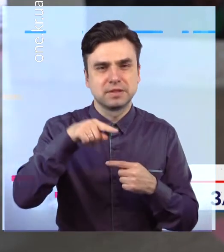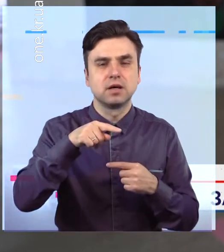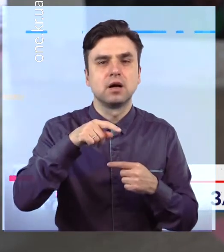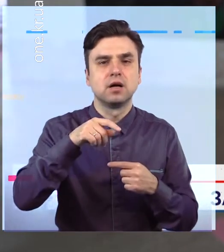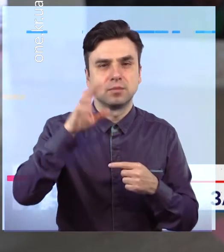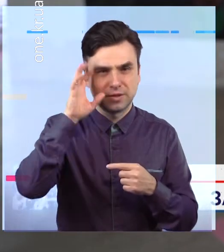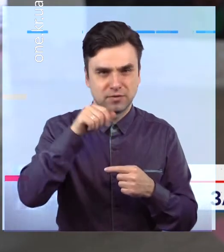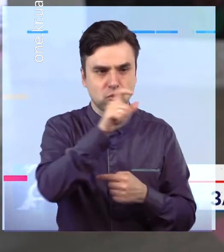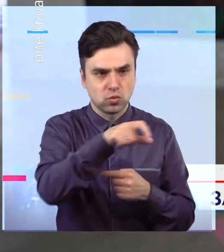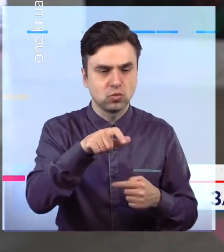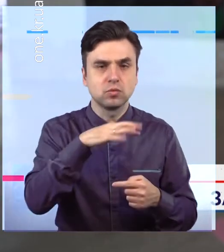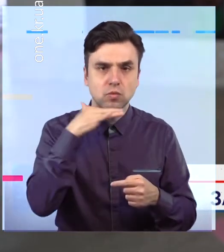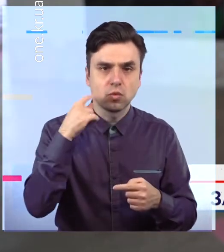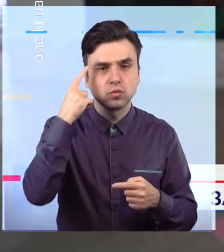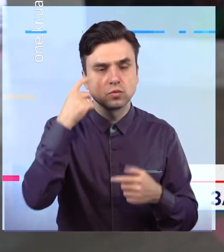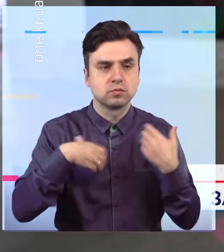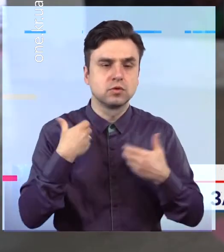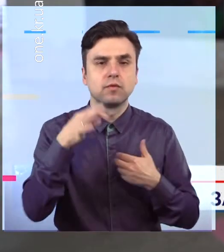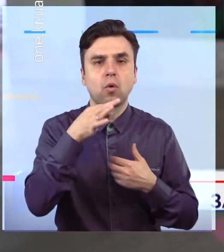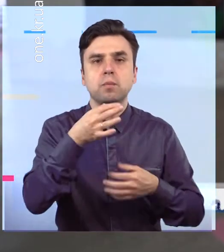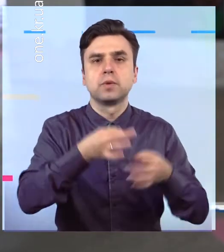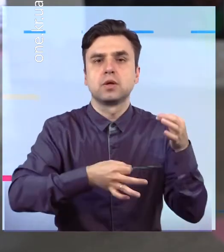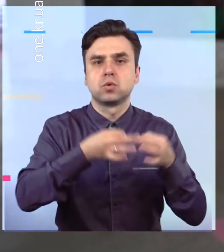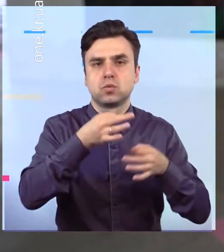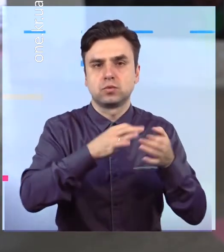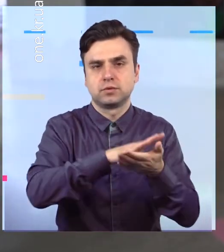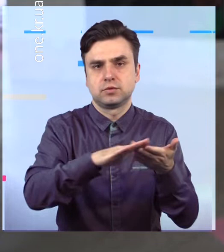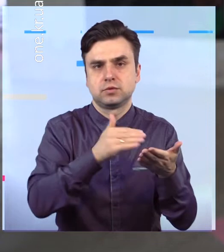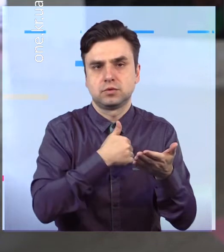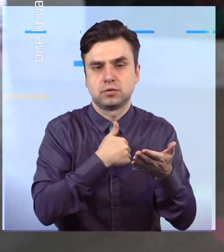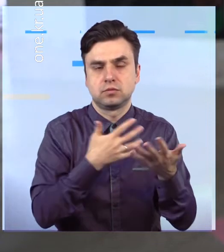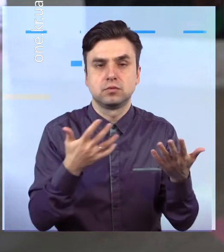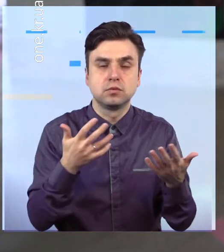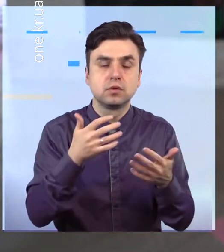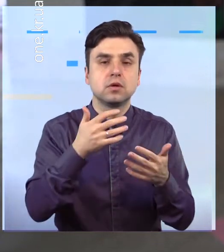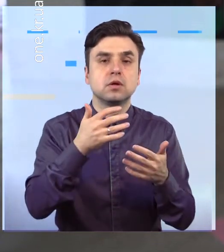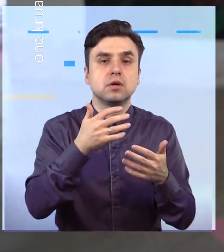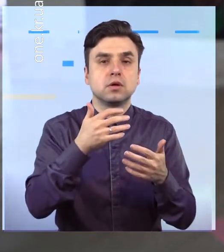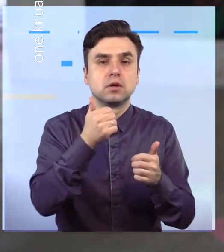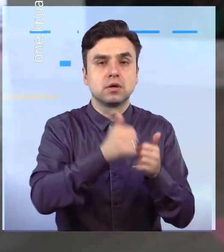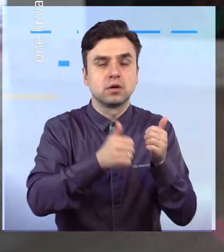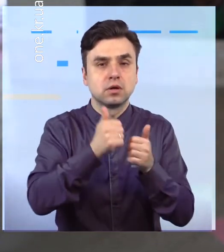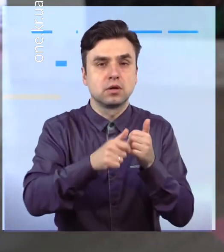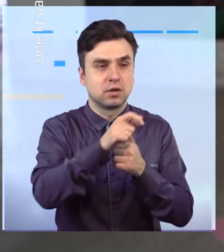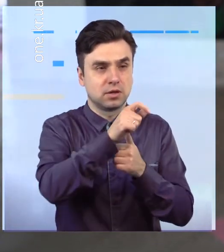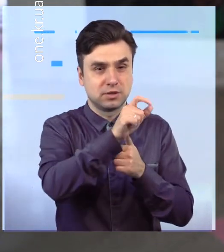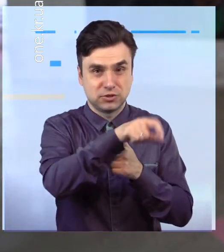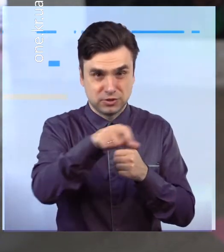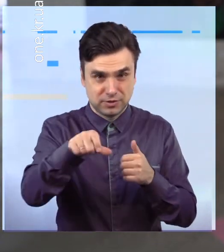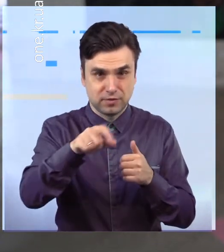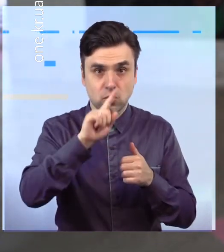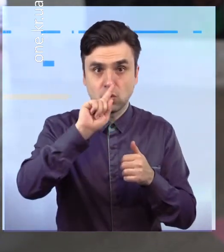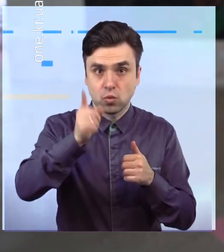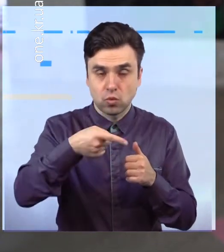І за статистикою кожен житель України за рік використовує більше, ніж 500 цілахванових